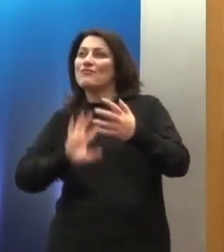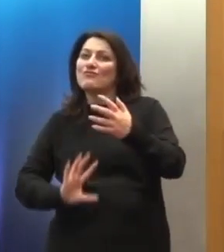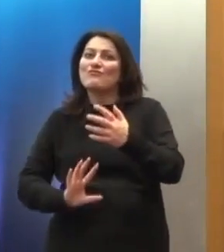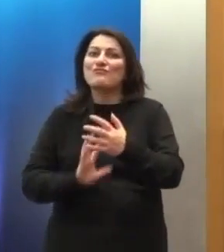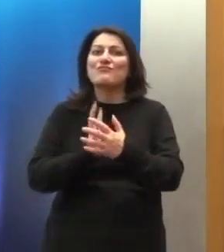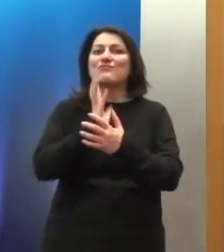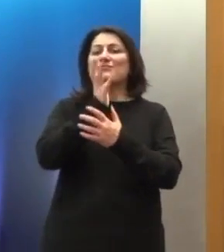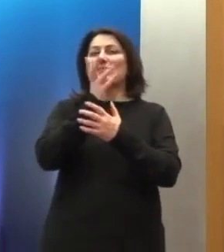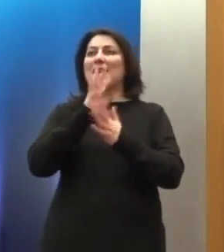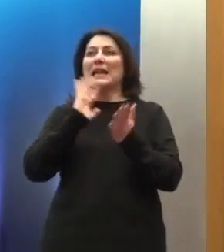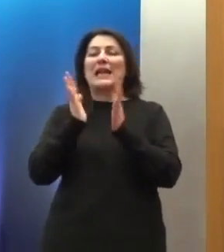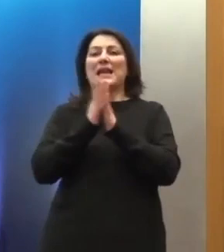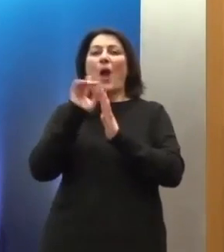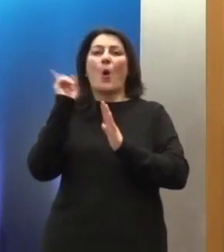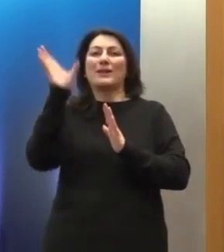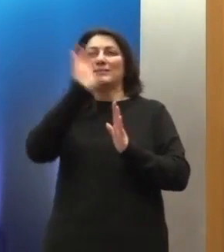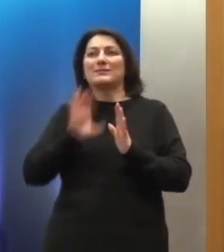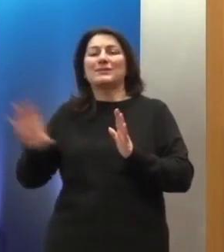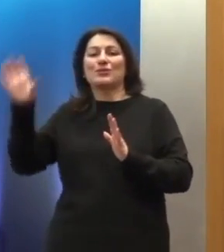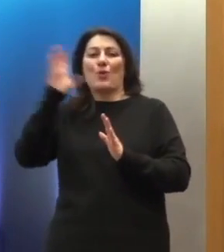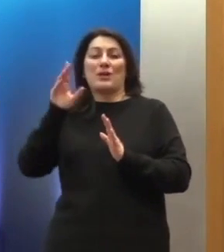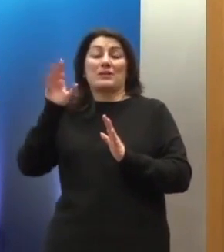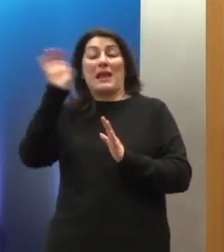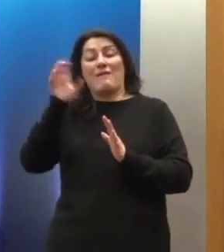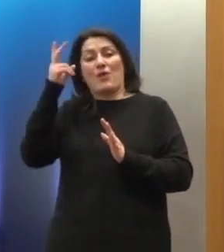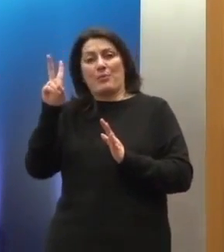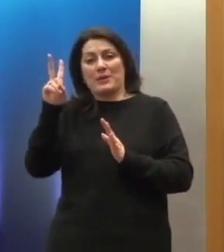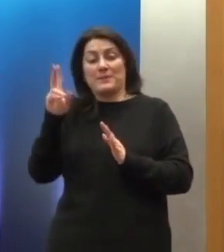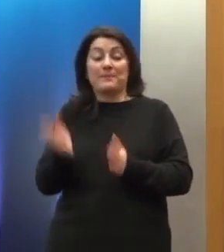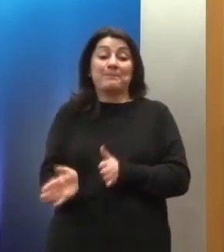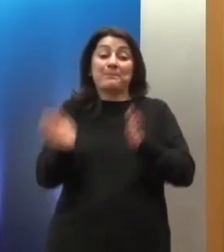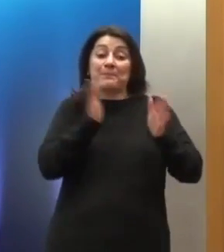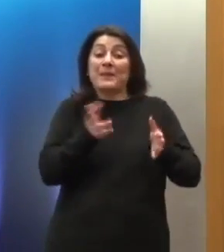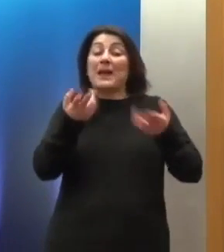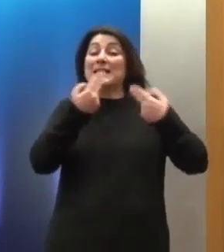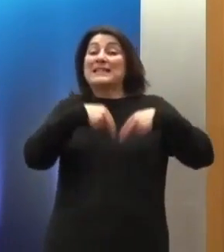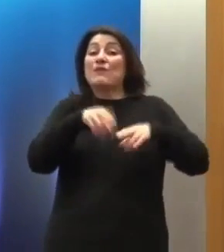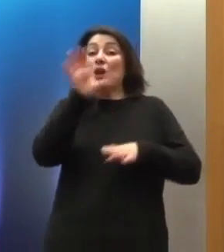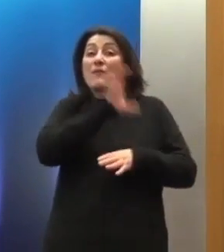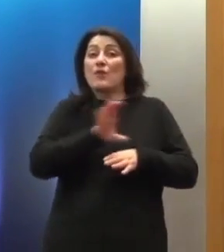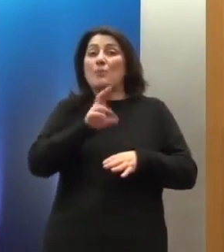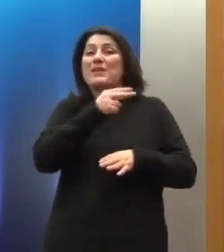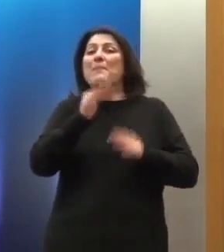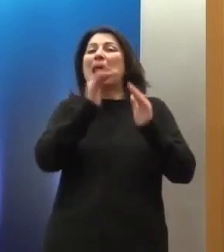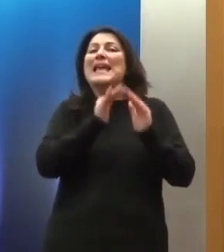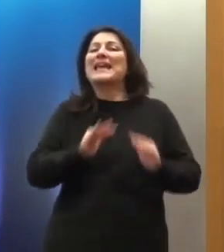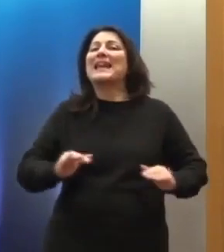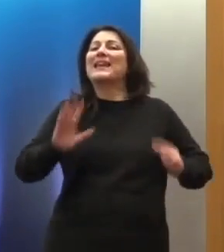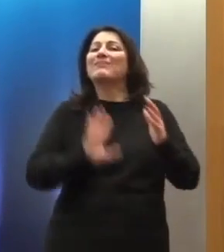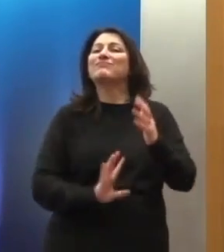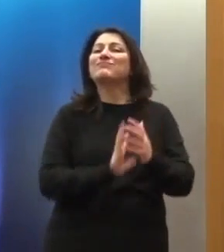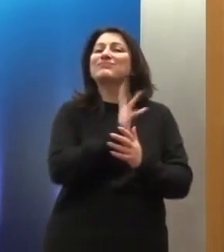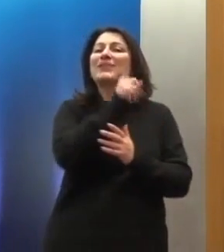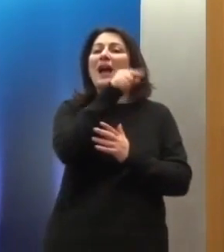Ευρωπαϊκή Ευπύρο. Ωστόσο, για το Συμβούριο της Ευρώπης, ειρήνη και η ευημερία είναι κάτι το οποίο αυτονόητα θα